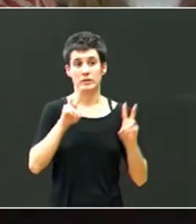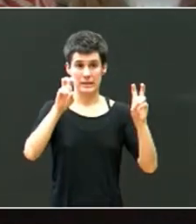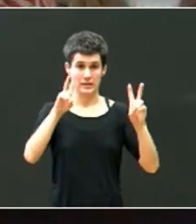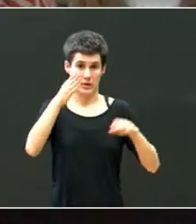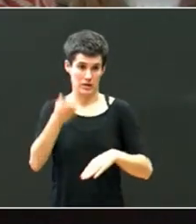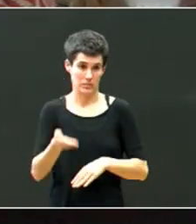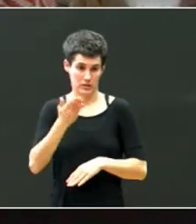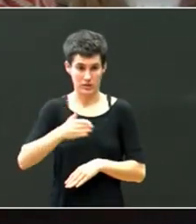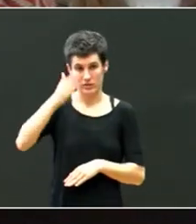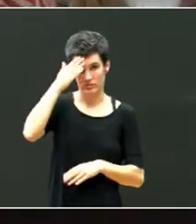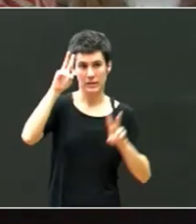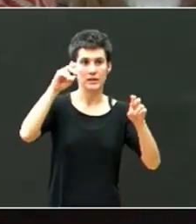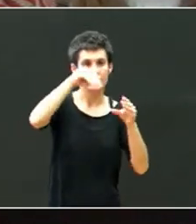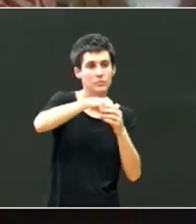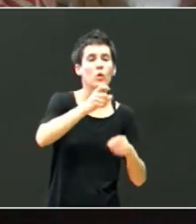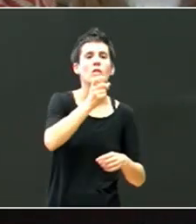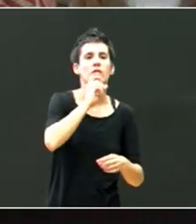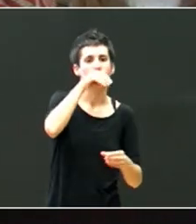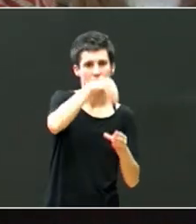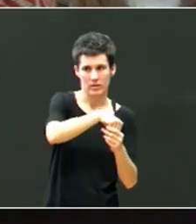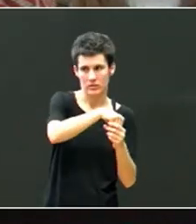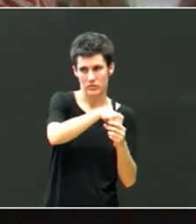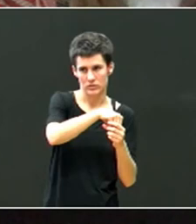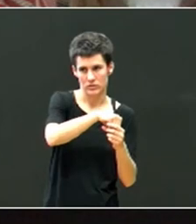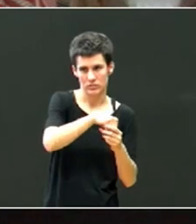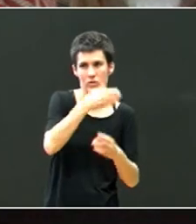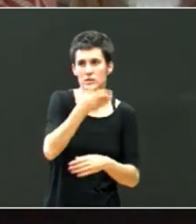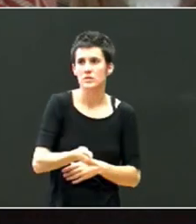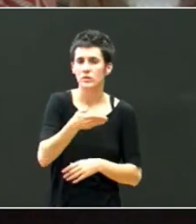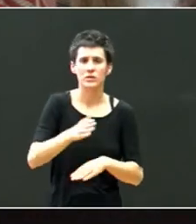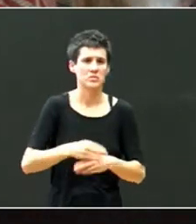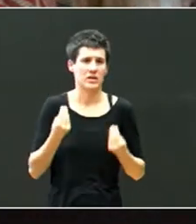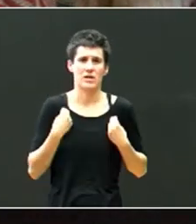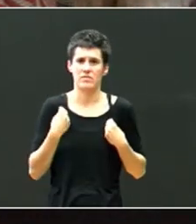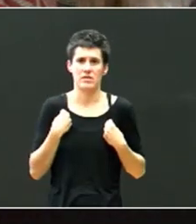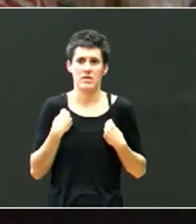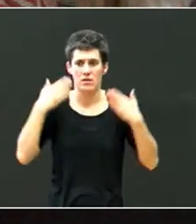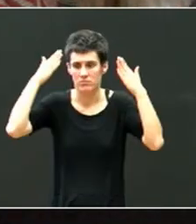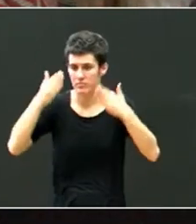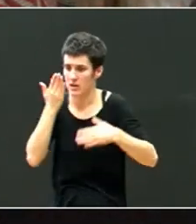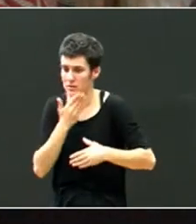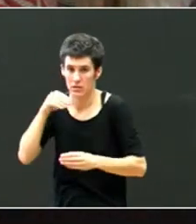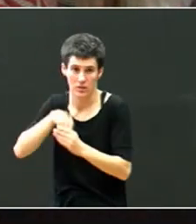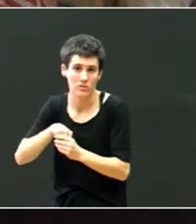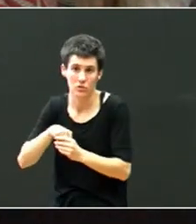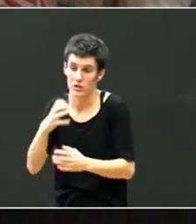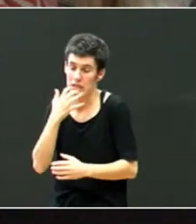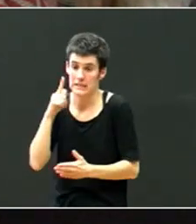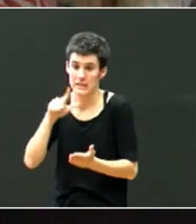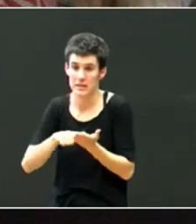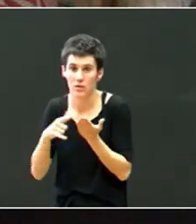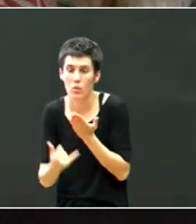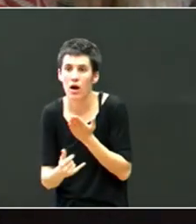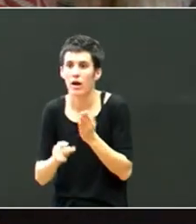agertzen dana, salitasunak ageratzen direnean, eta oso garrantzitsua da, bizitzarako, eta bat ezbe eskola, bizitzarako, izkuntzaz, ba, da hondo garratzen, ba,